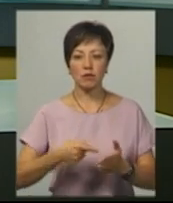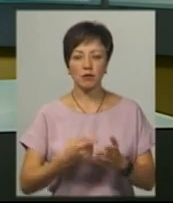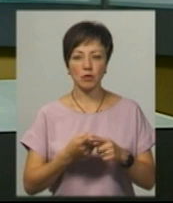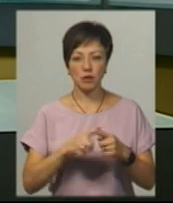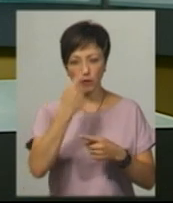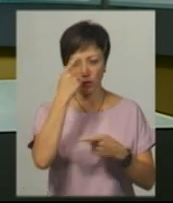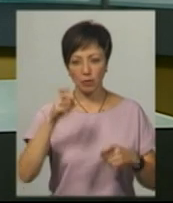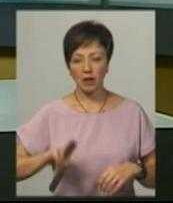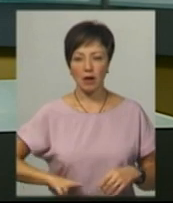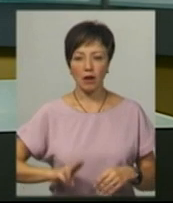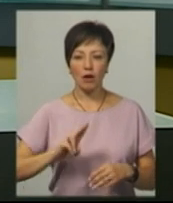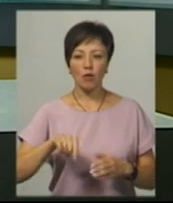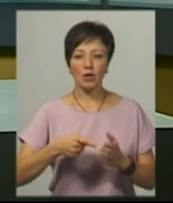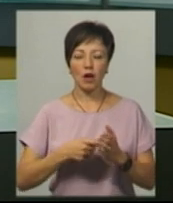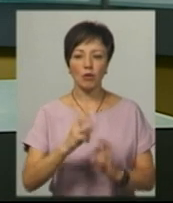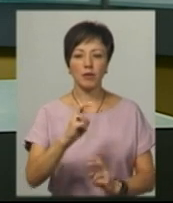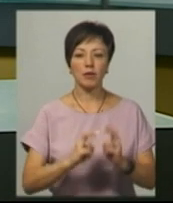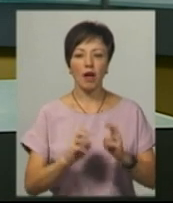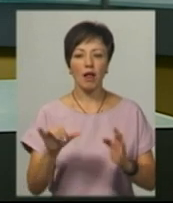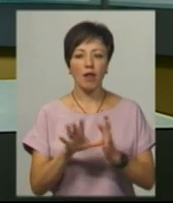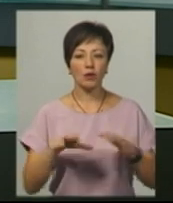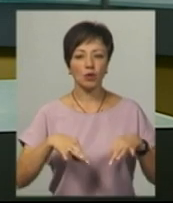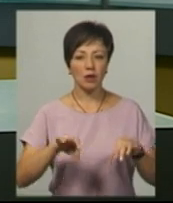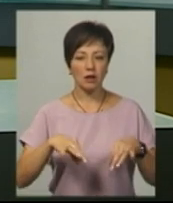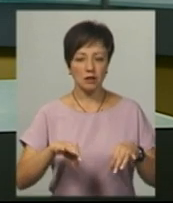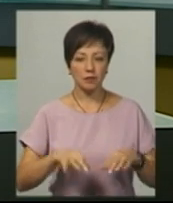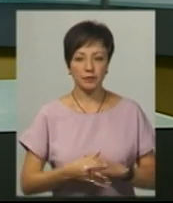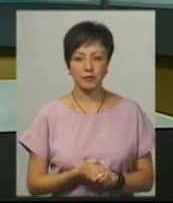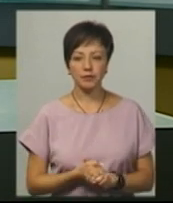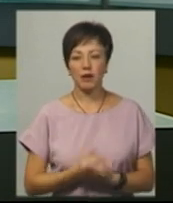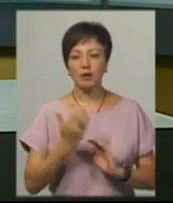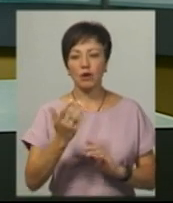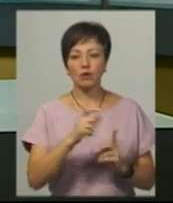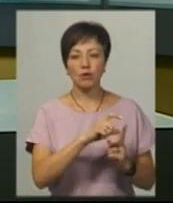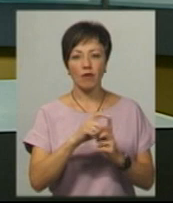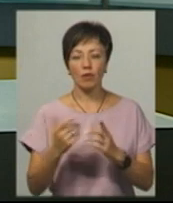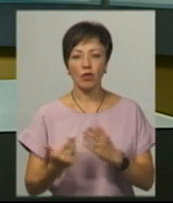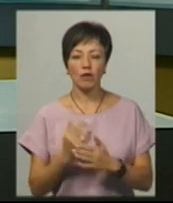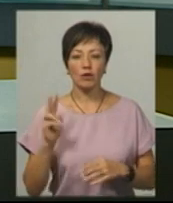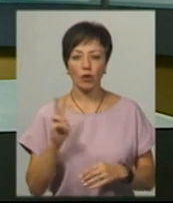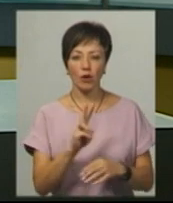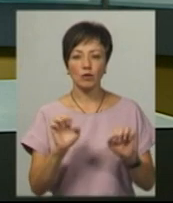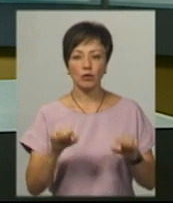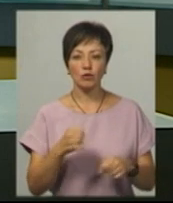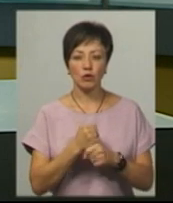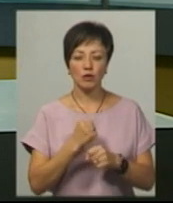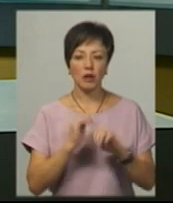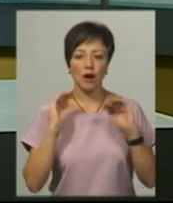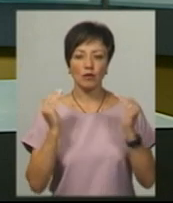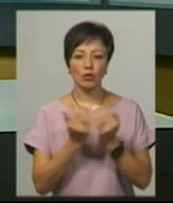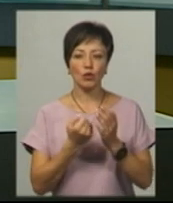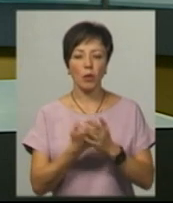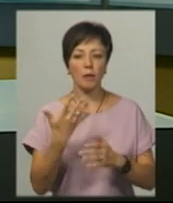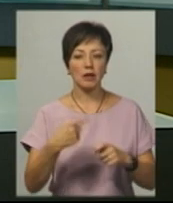Про це повідомив директор Хмельницького комунального підприємства «Електротранс» Віктор Паламарчук. За його словами, нові тролейбуси можуть працювати автономно до п'яти